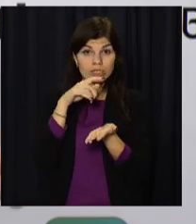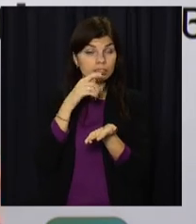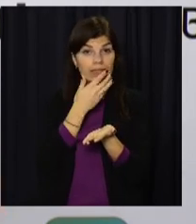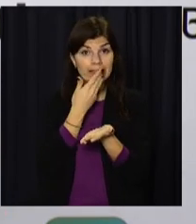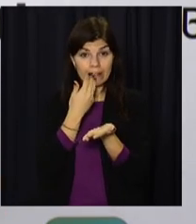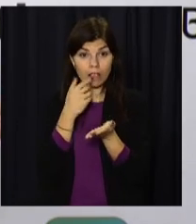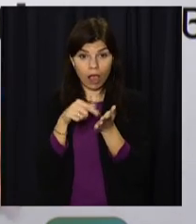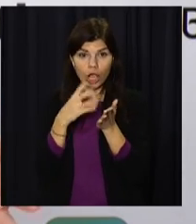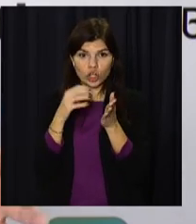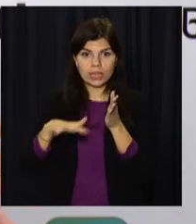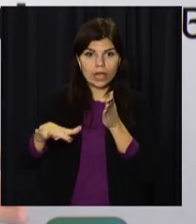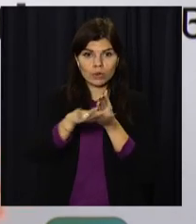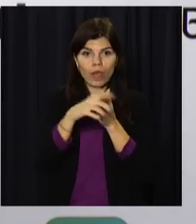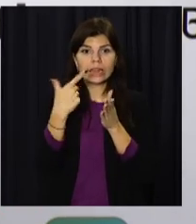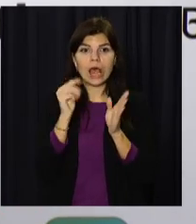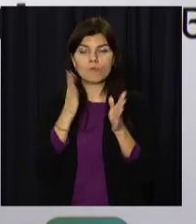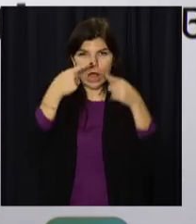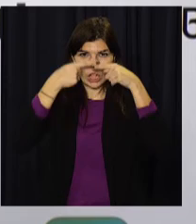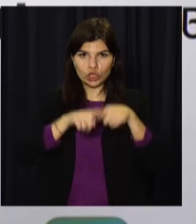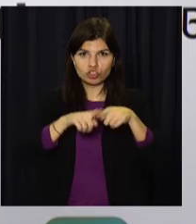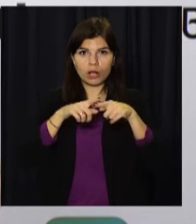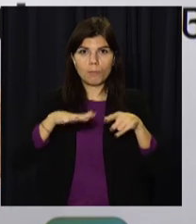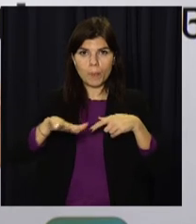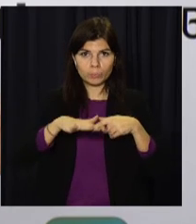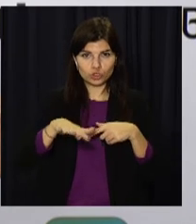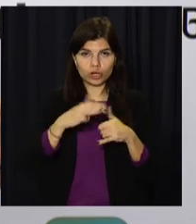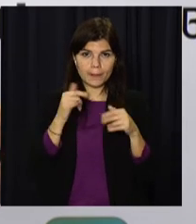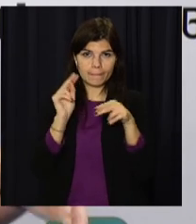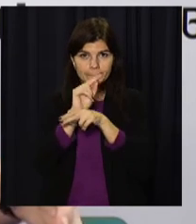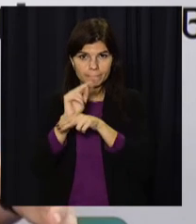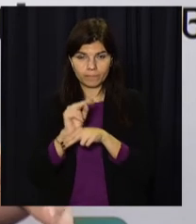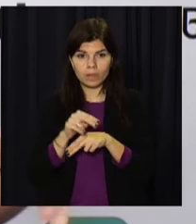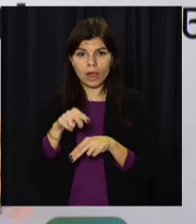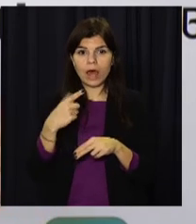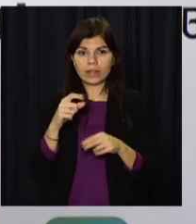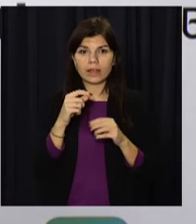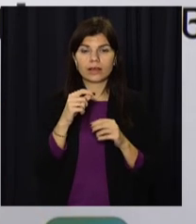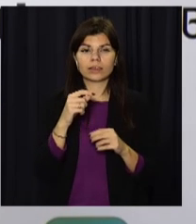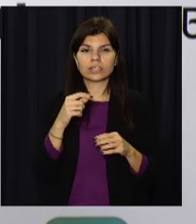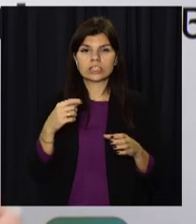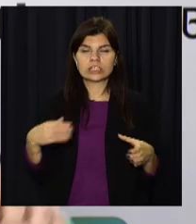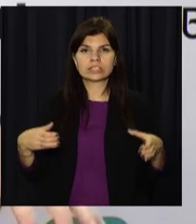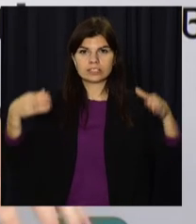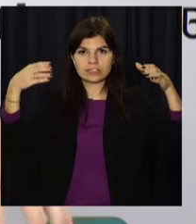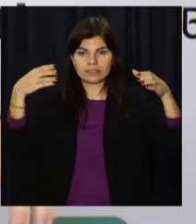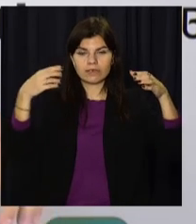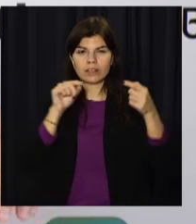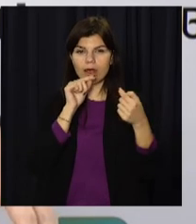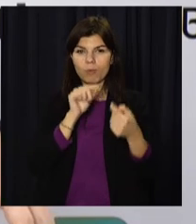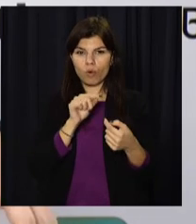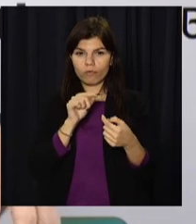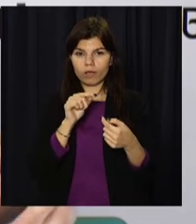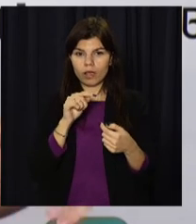що вони зараз йдуть на територію, де були техніческі поміщення. А со сторони 15-бис – це ствол, який напротив